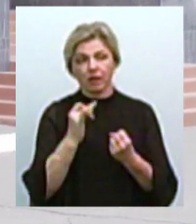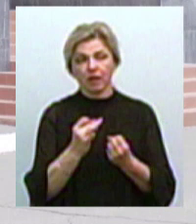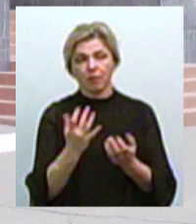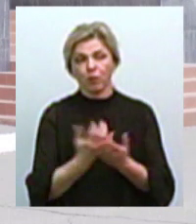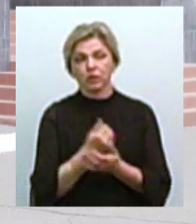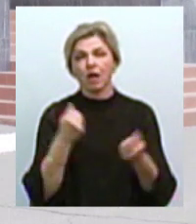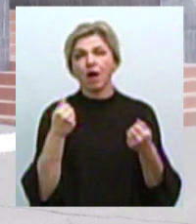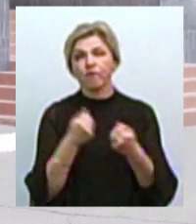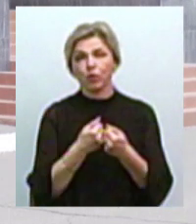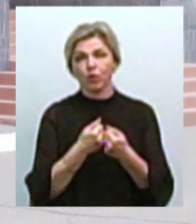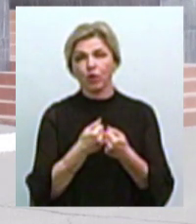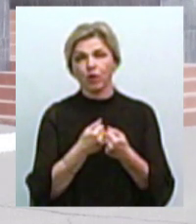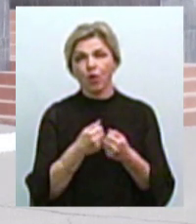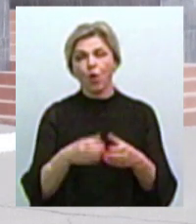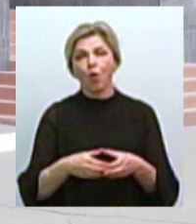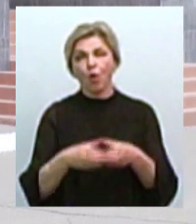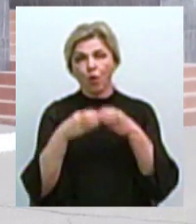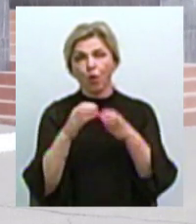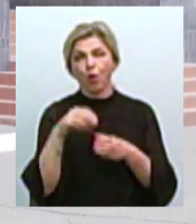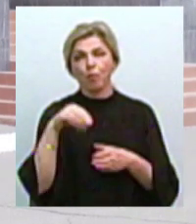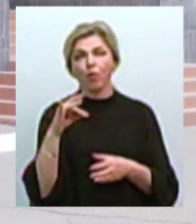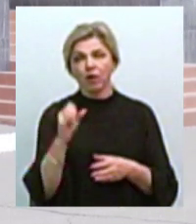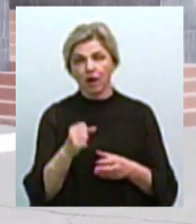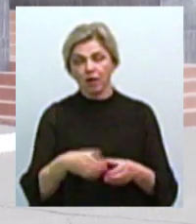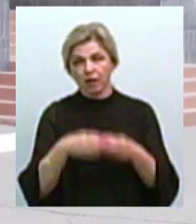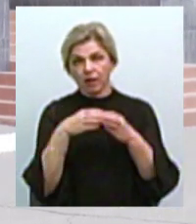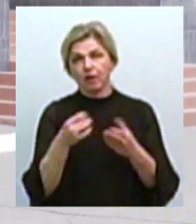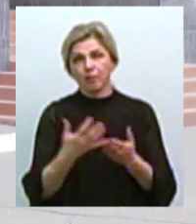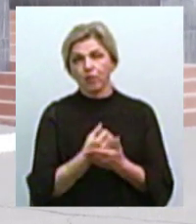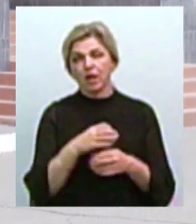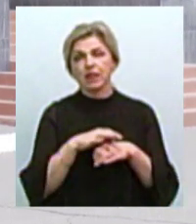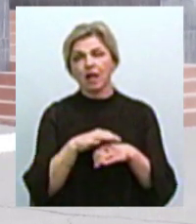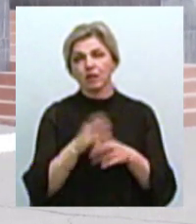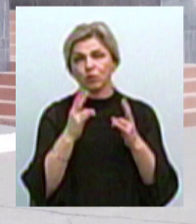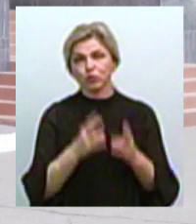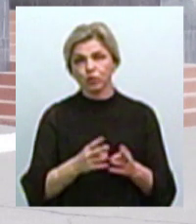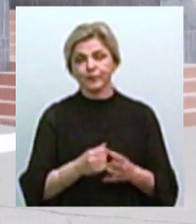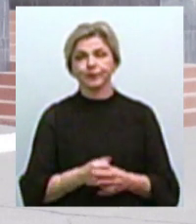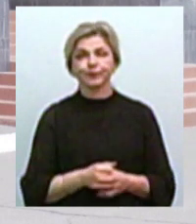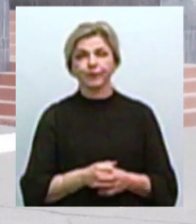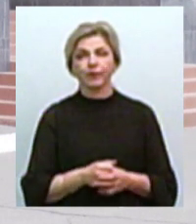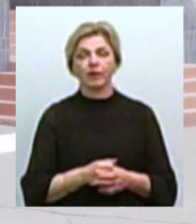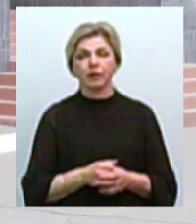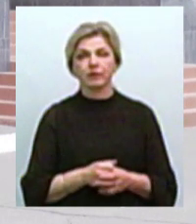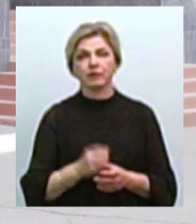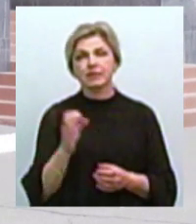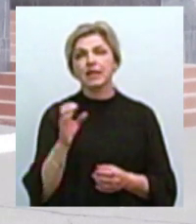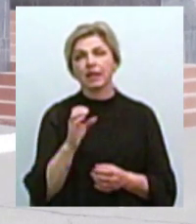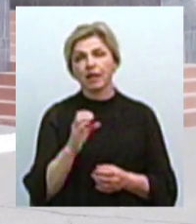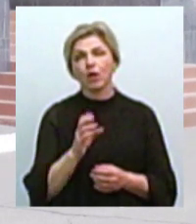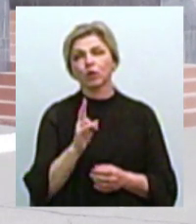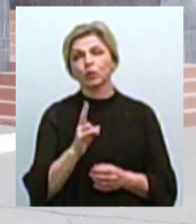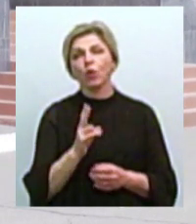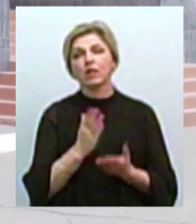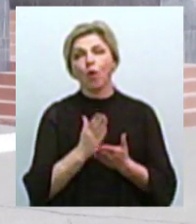опорою, після чого отримали тілесні ушкодження Сергії, які знаходяться зараз у важкому